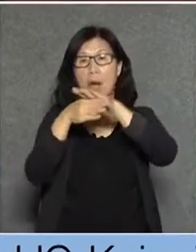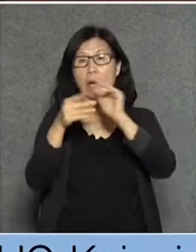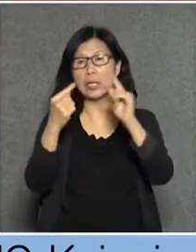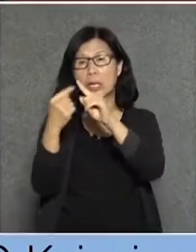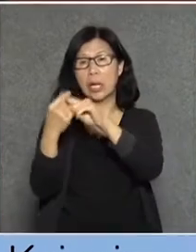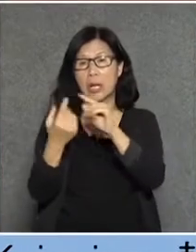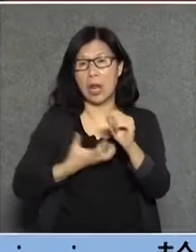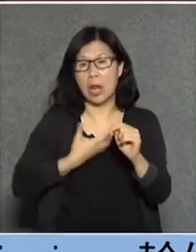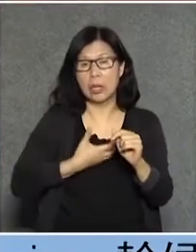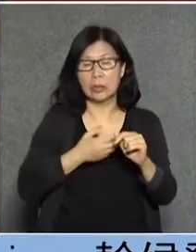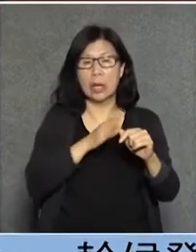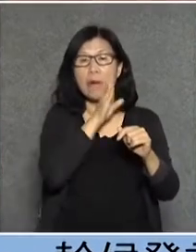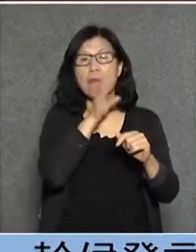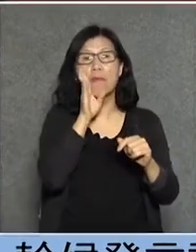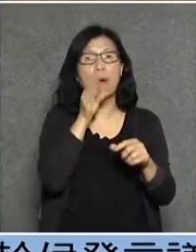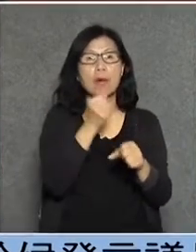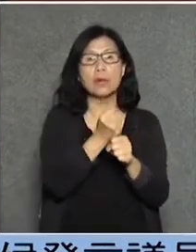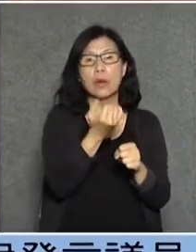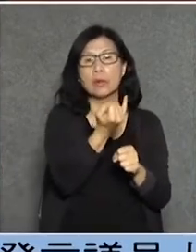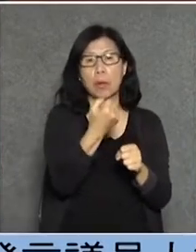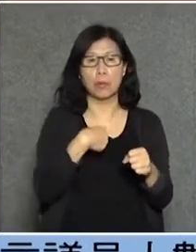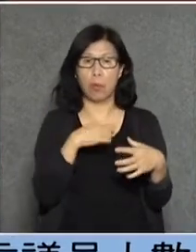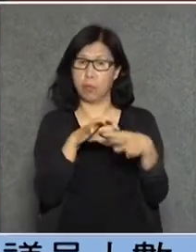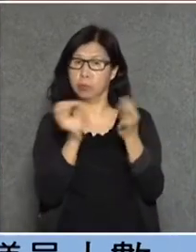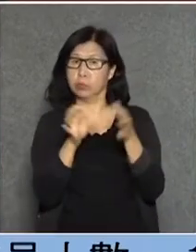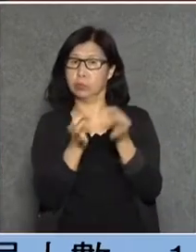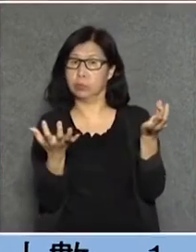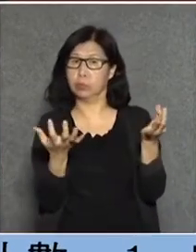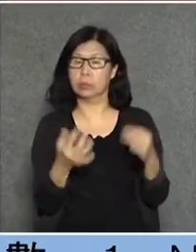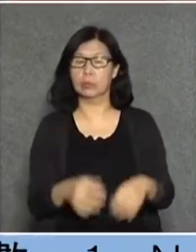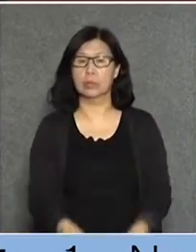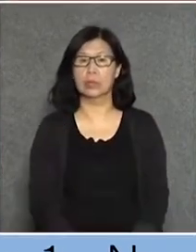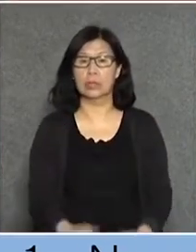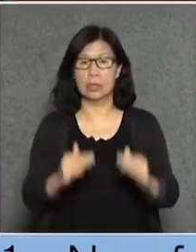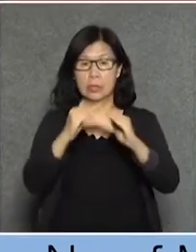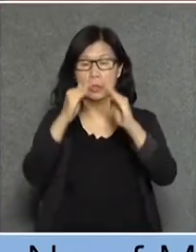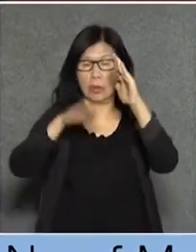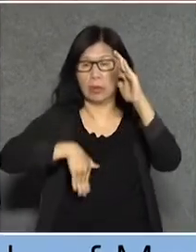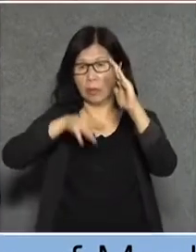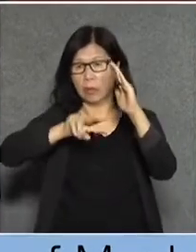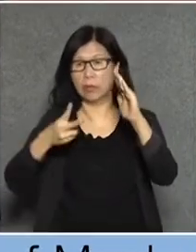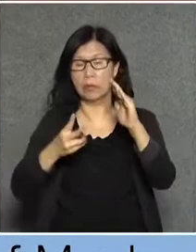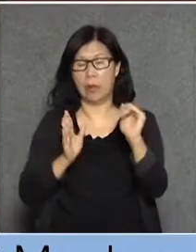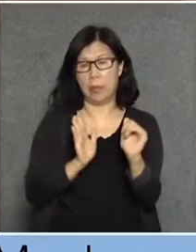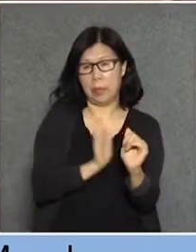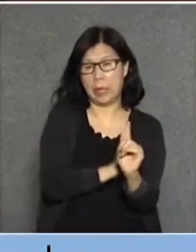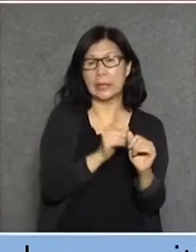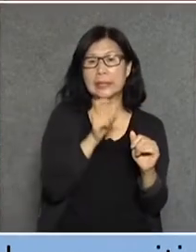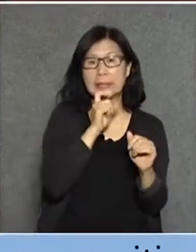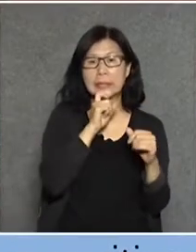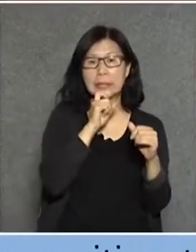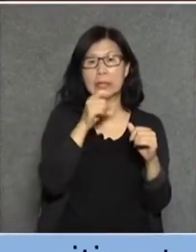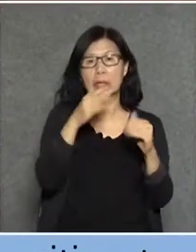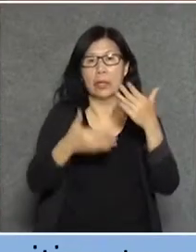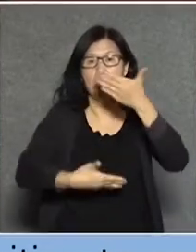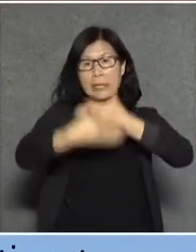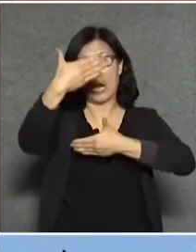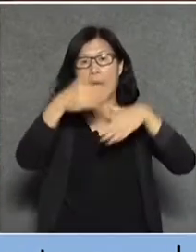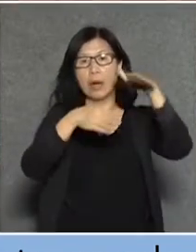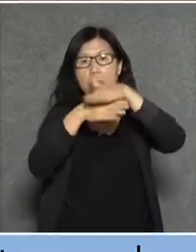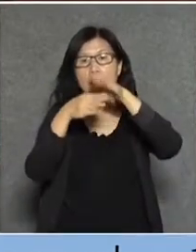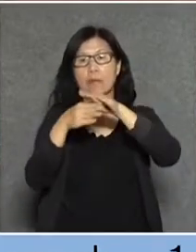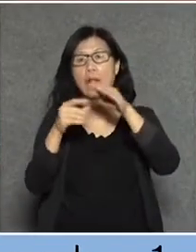你下面的商場搞成怎麼關我什麼事呢?那些維修費用偏重做一些跟住的人沒有關的事